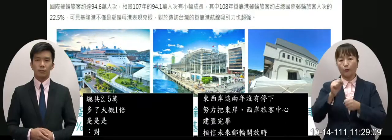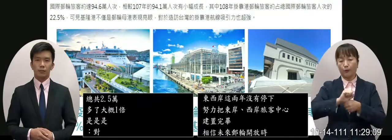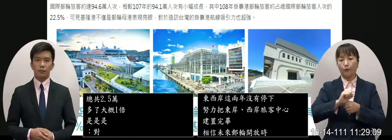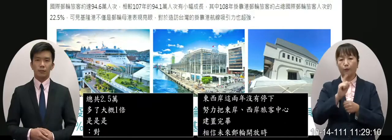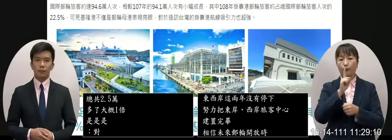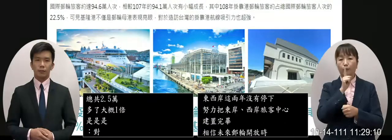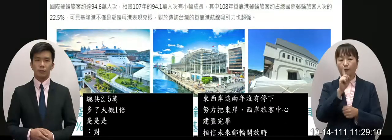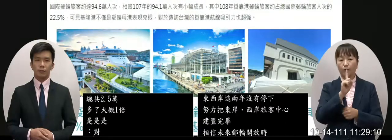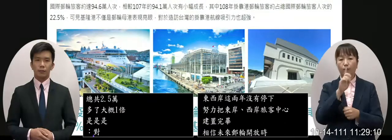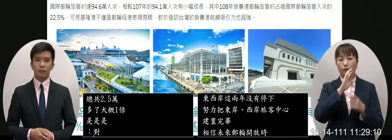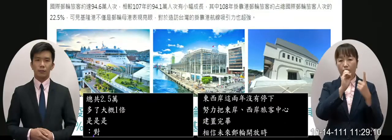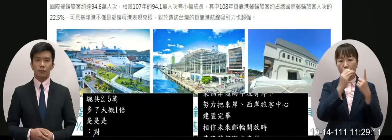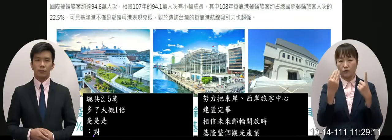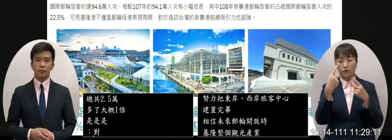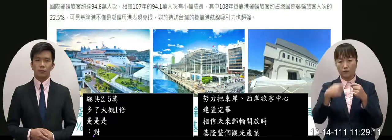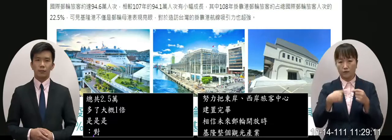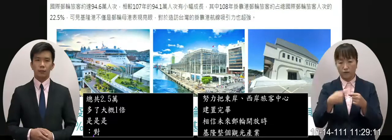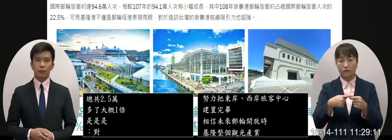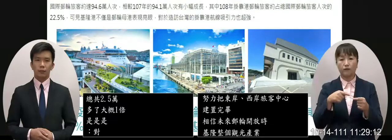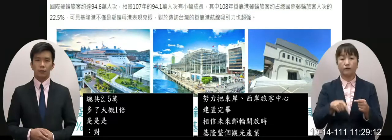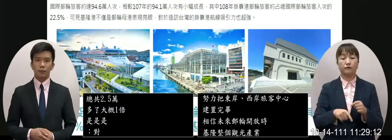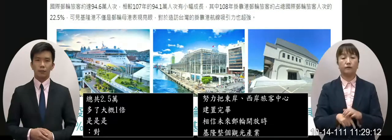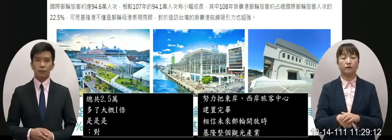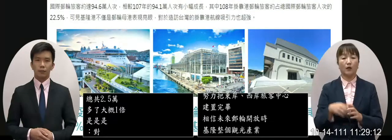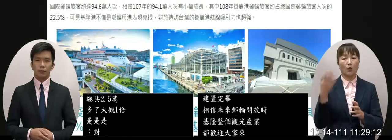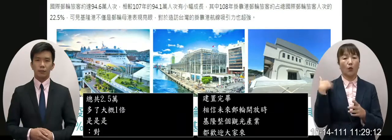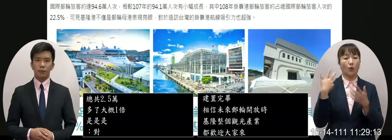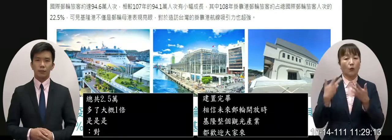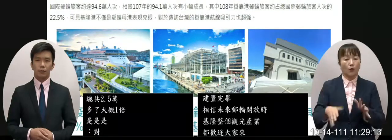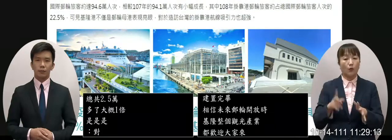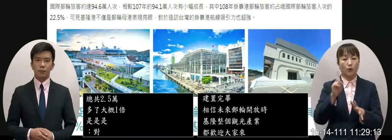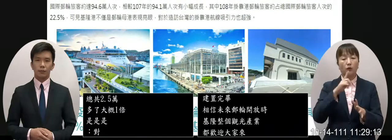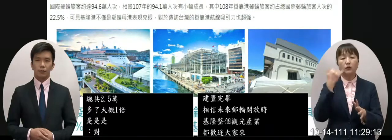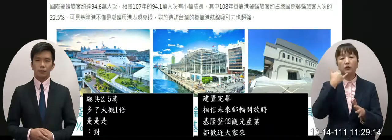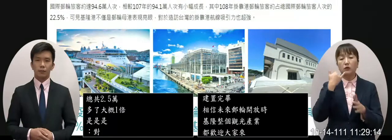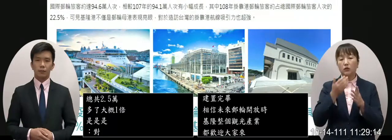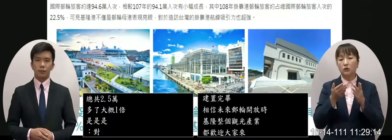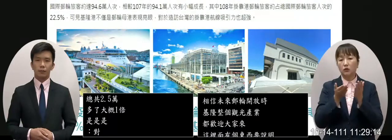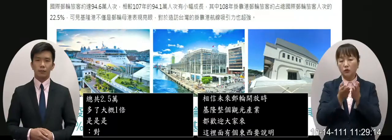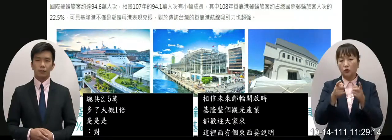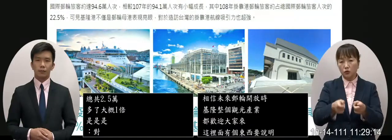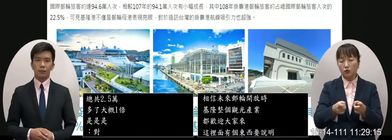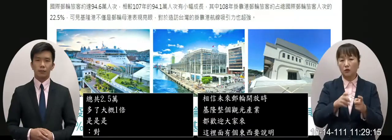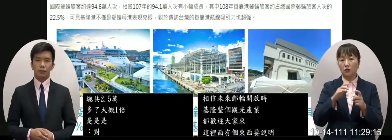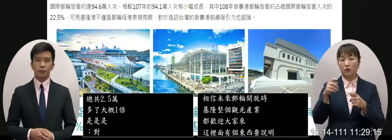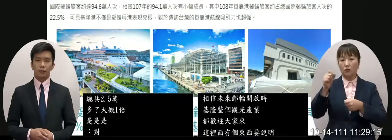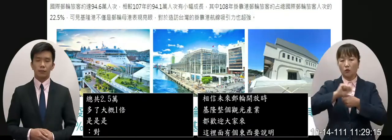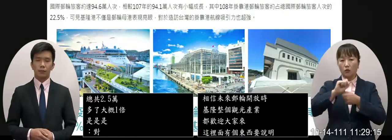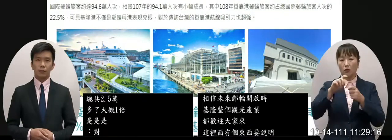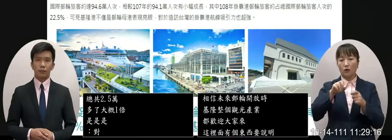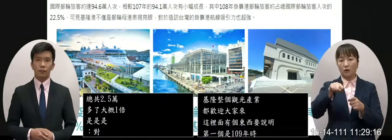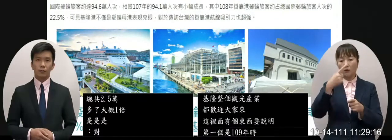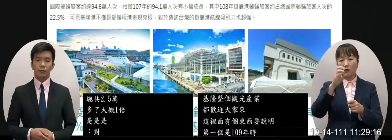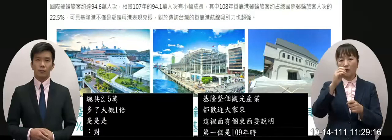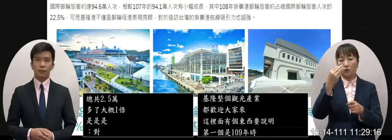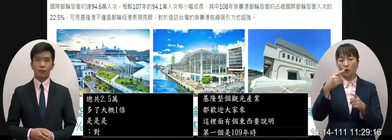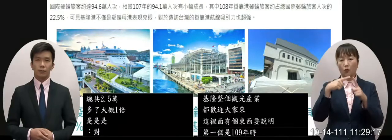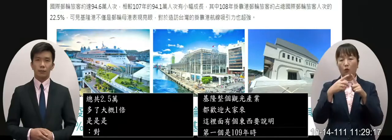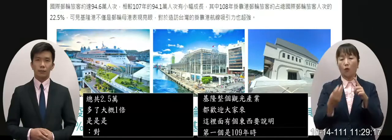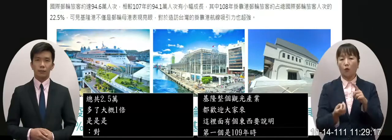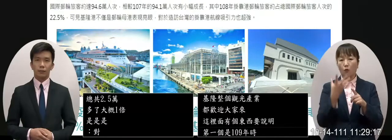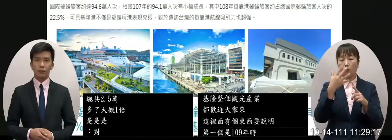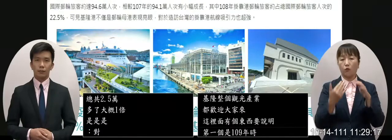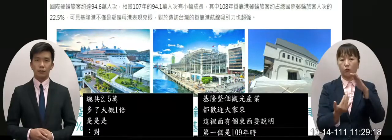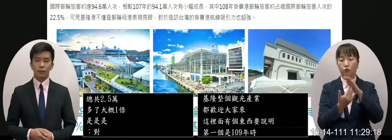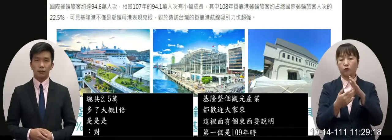第一個是109年的時候曾經我們基隆港創下109萬的歷史新高那我當然就